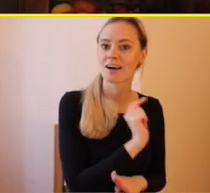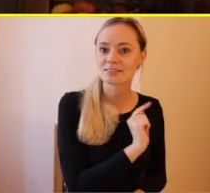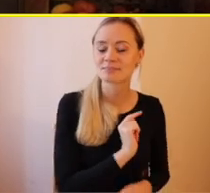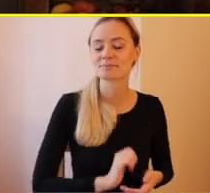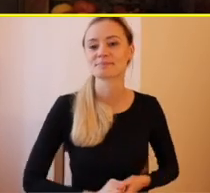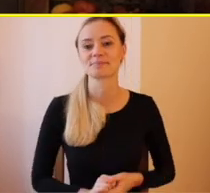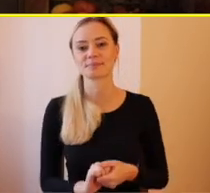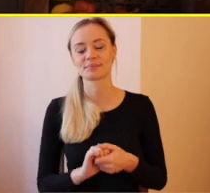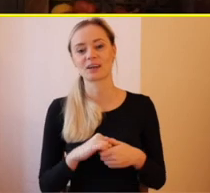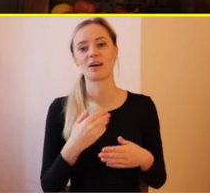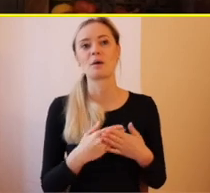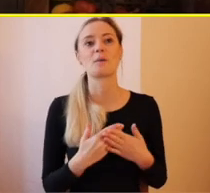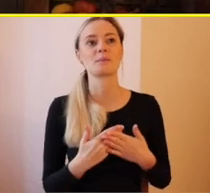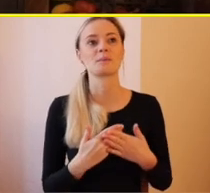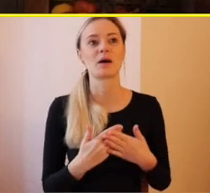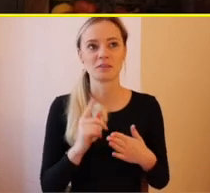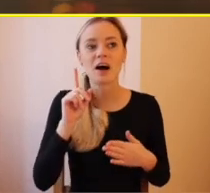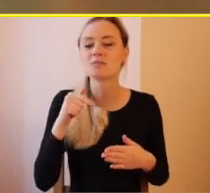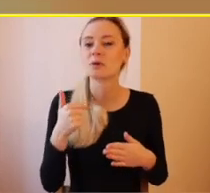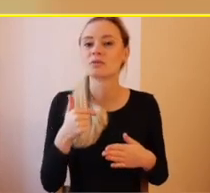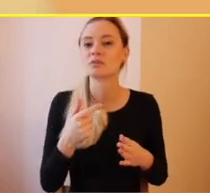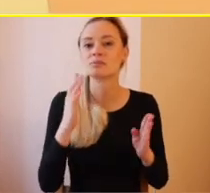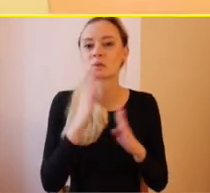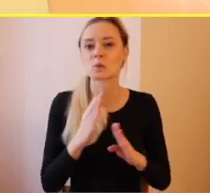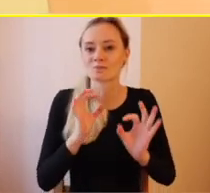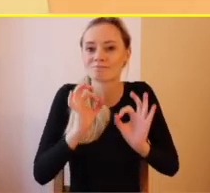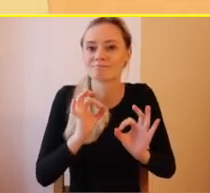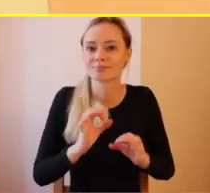ukázala, že vlastne rozhodla som sa veľmi správne.